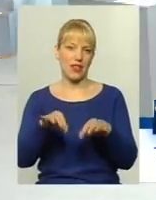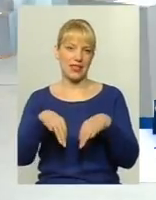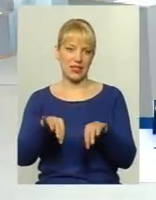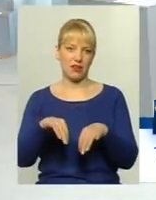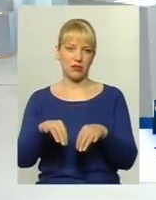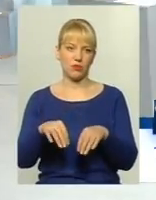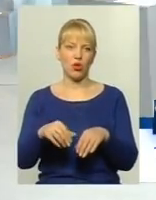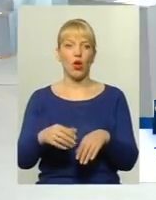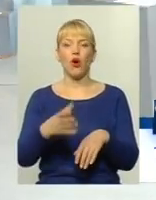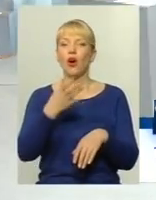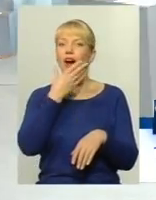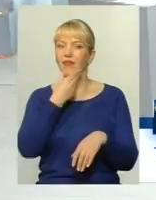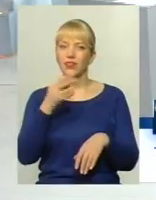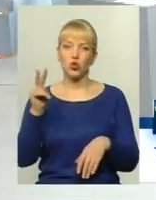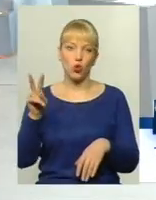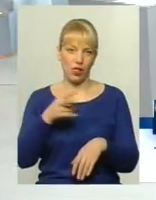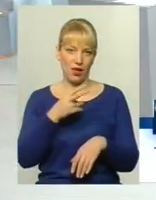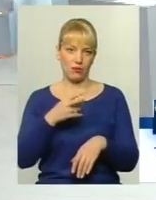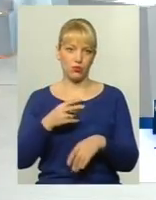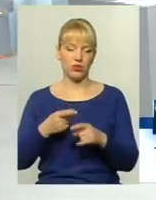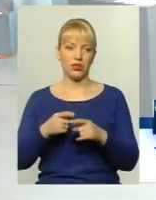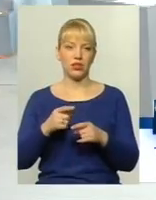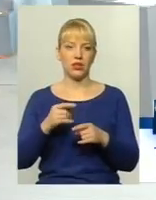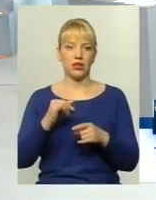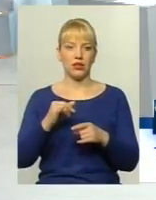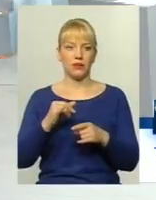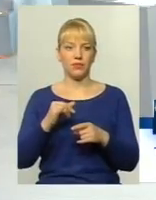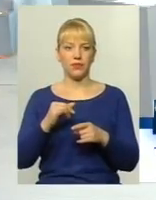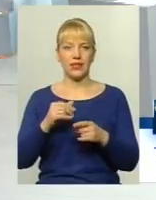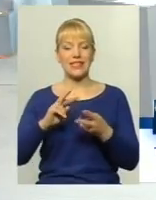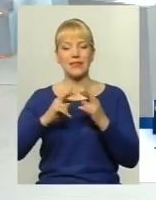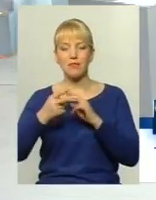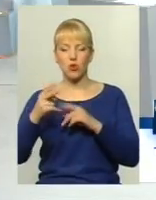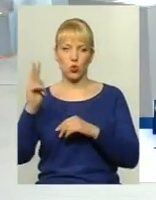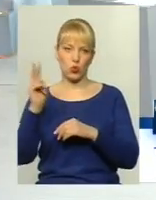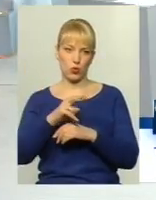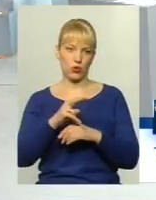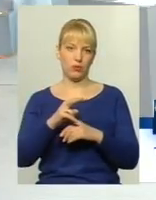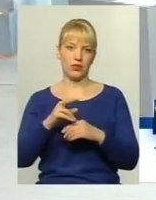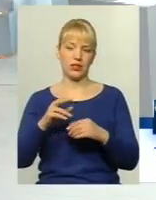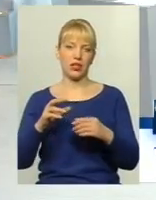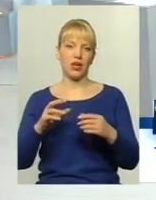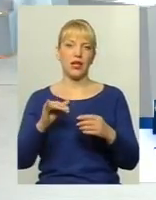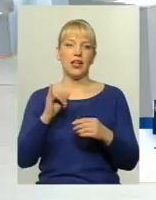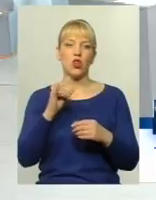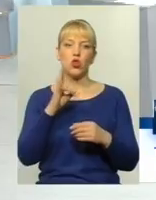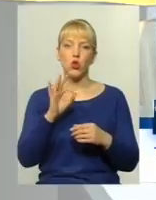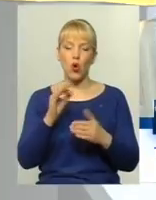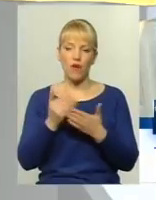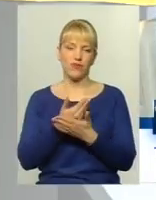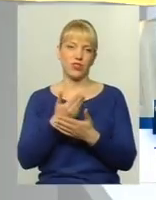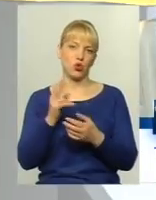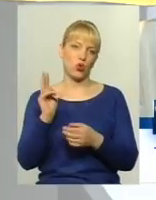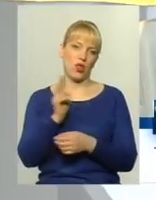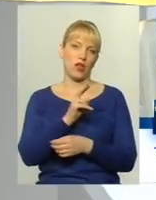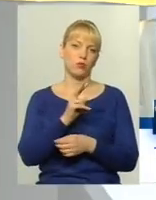Хороші тролейбуси, заказувати змінені тролейбуси, укоротжені. Нові тролейбуси,